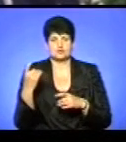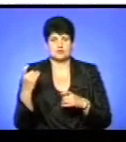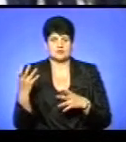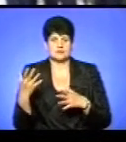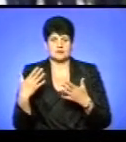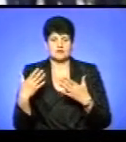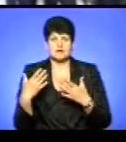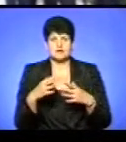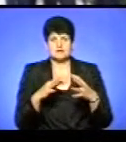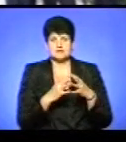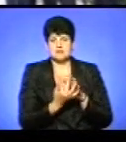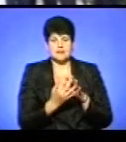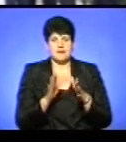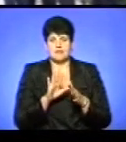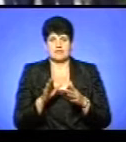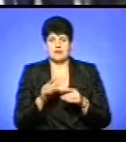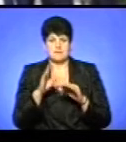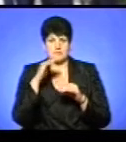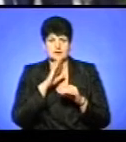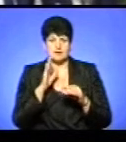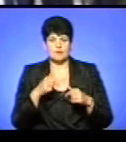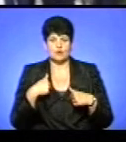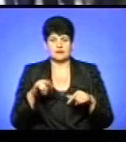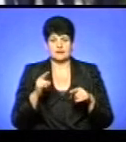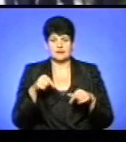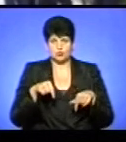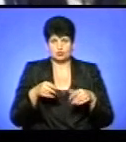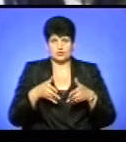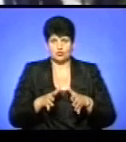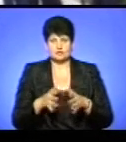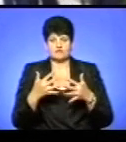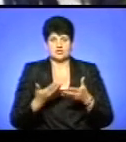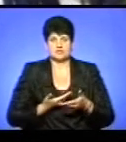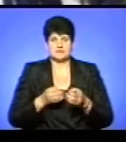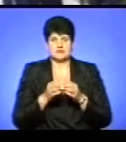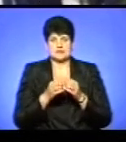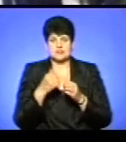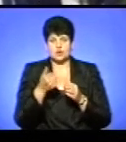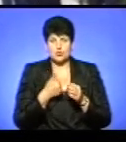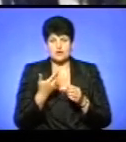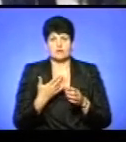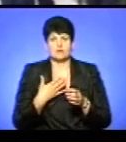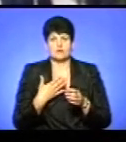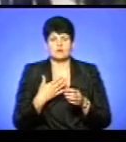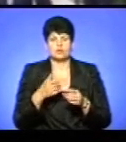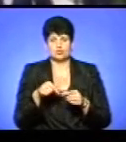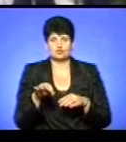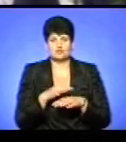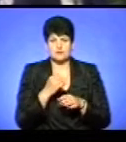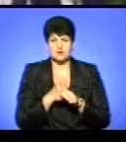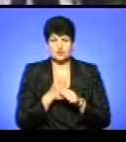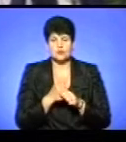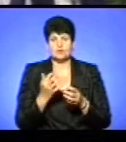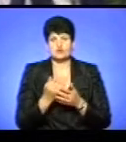відношення. Ми проживаємо тут вже 10 років, моя дитина тут народжена, мій чоловік тут працює, і виходить такий